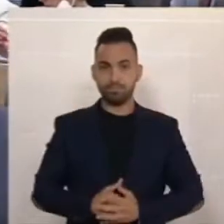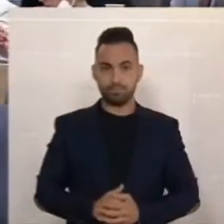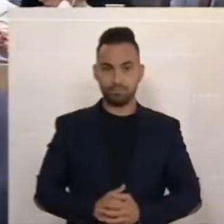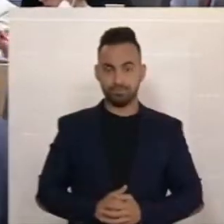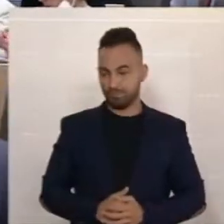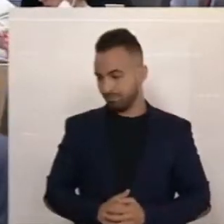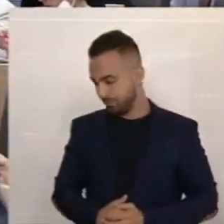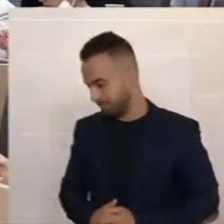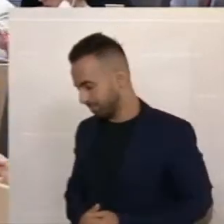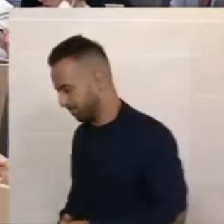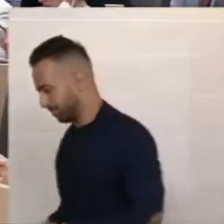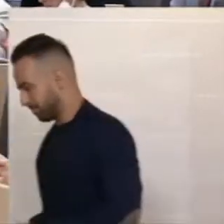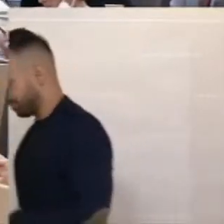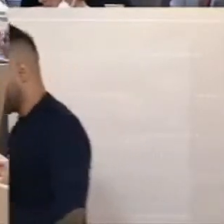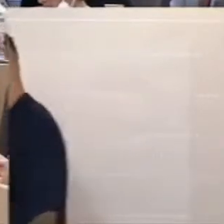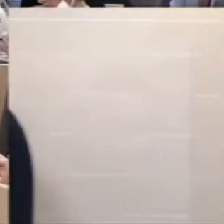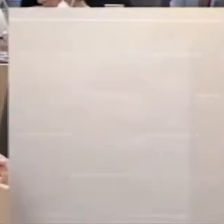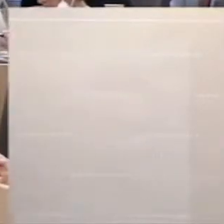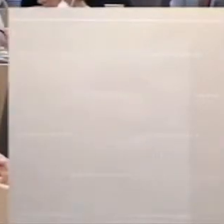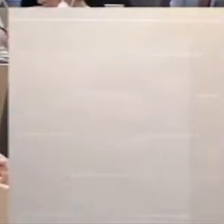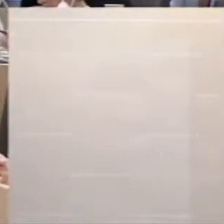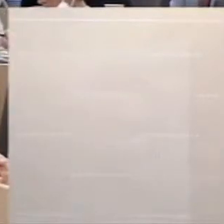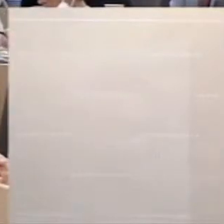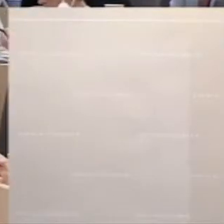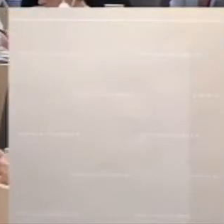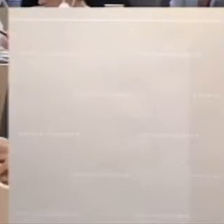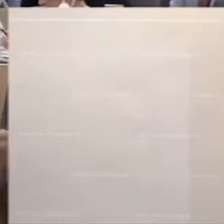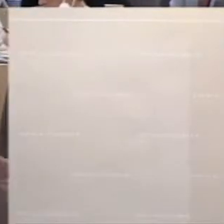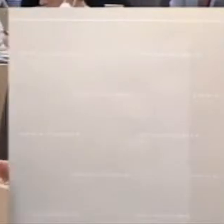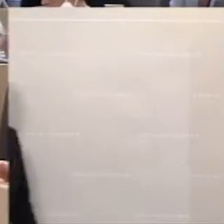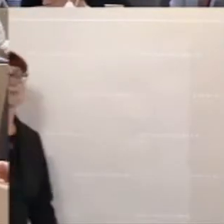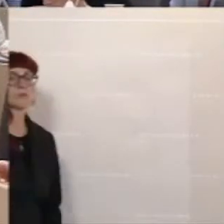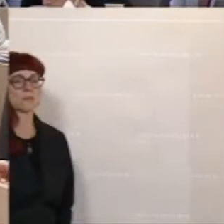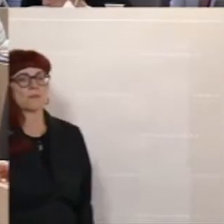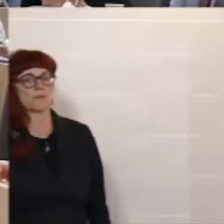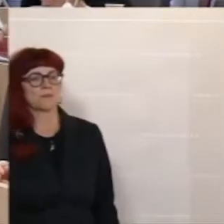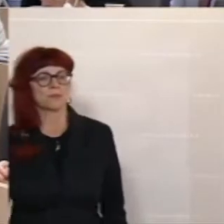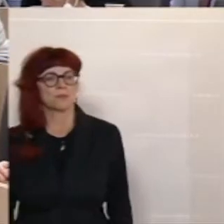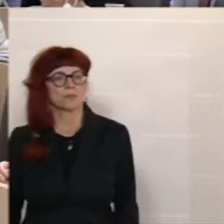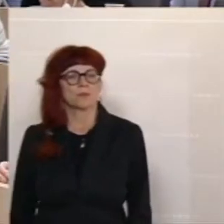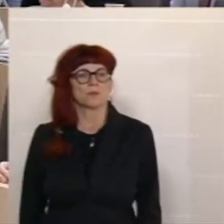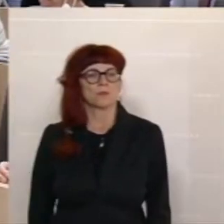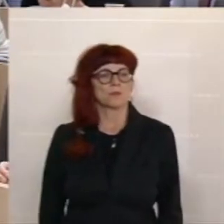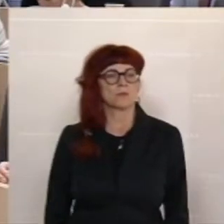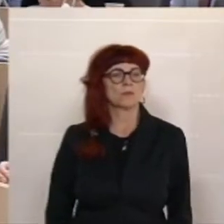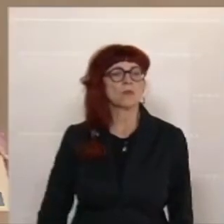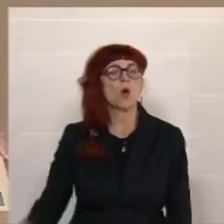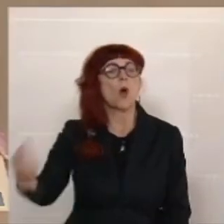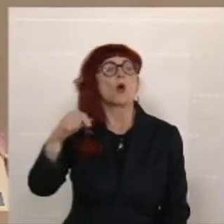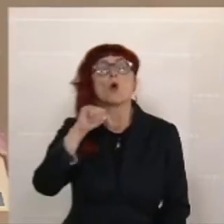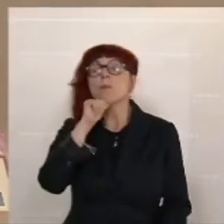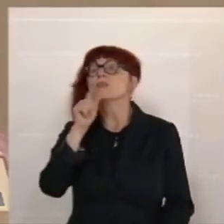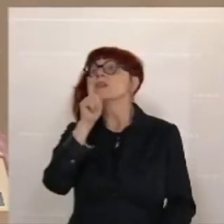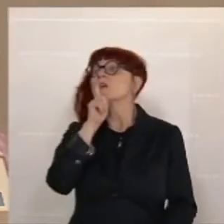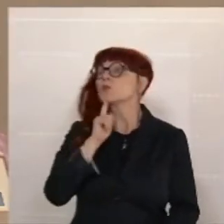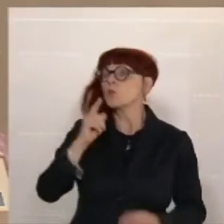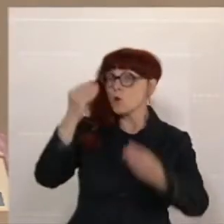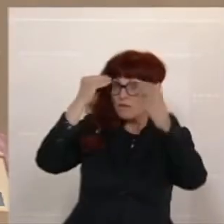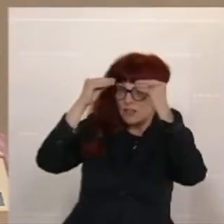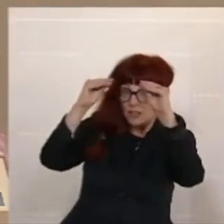Und das schafft nicht nur das notwendige Vertrauen, Bundeskanzler, das schafft auch Zuversicht, das schafft